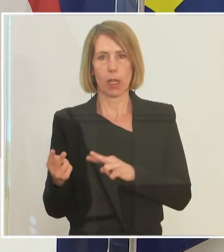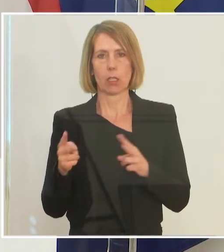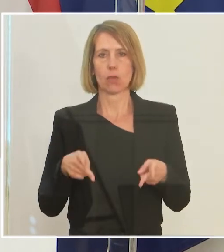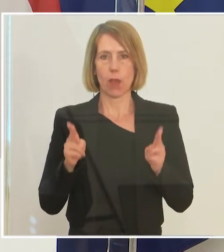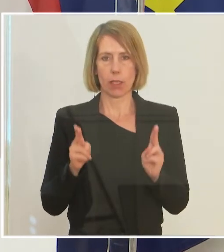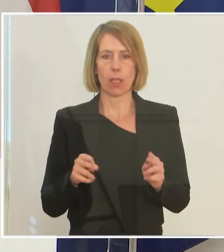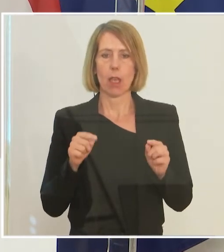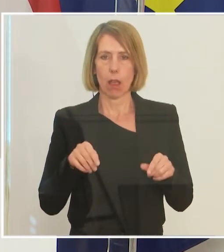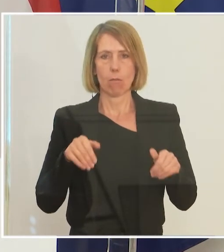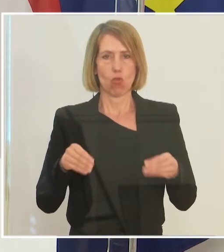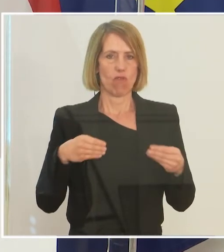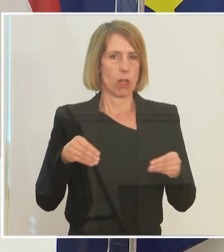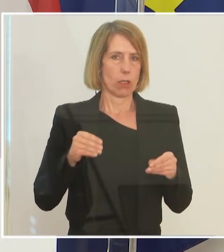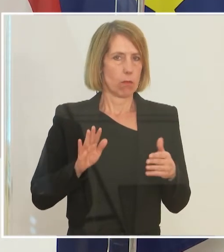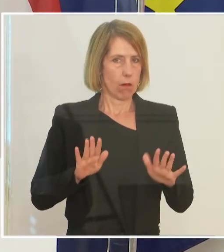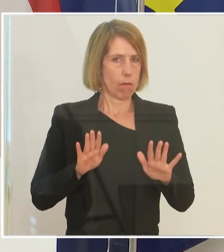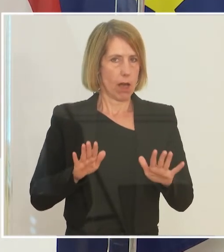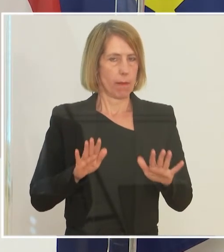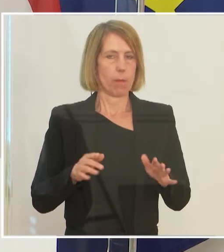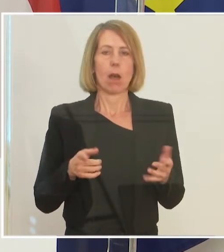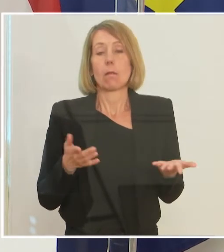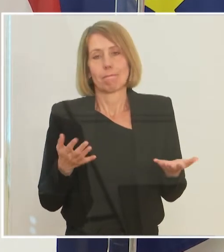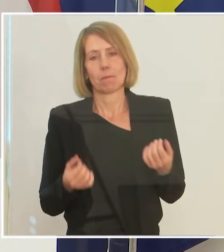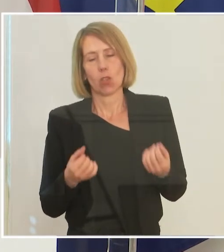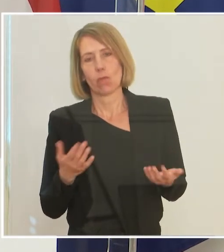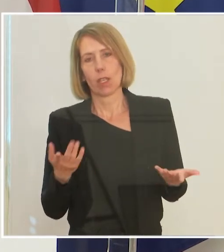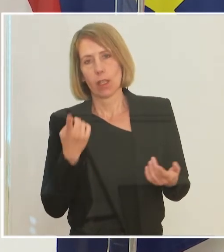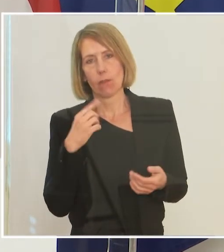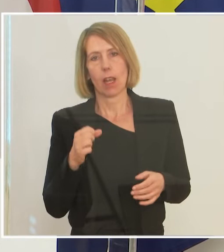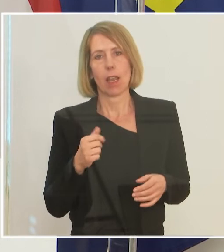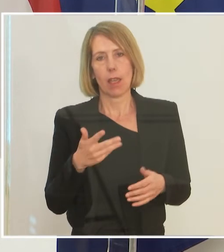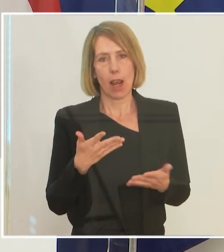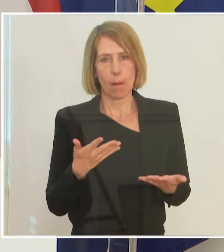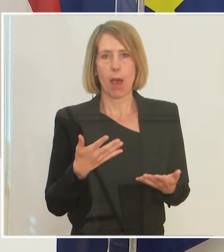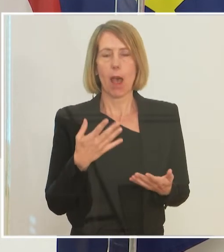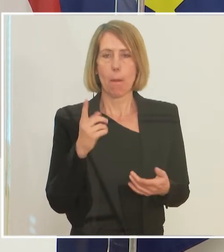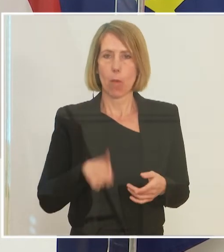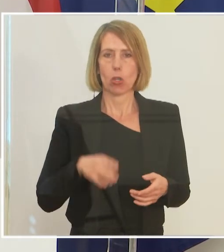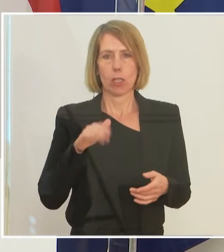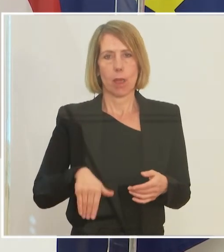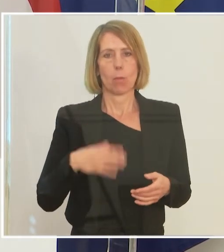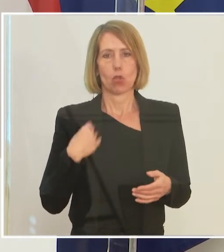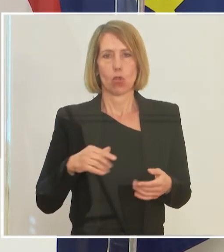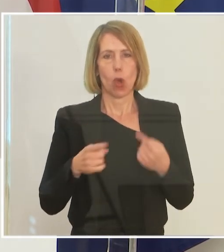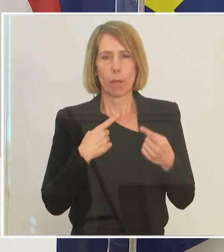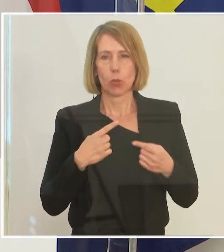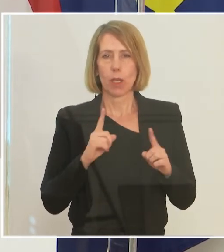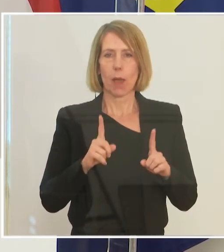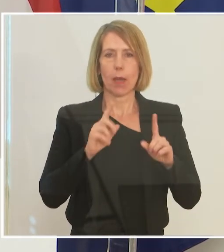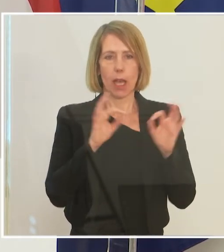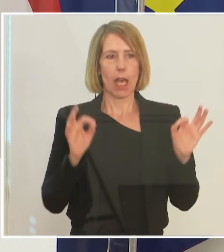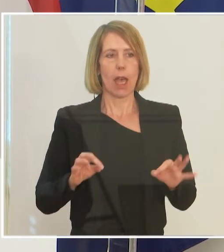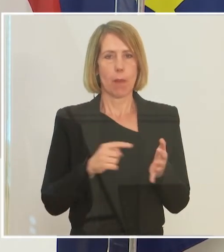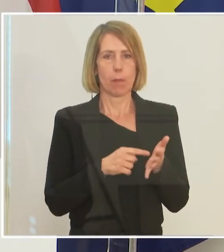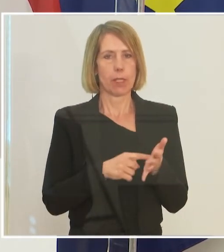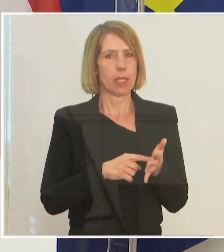flexibel zu bleiben. Das macht es etwas schwierig, weil wir alle paar Monate über die Dinge sprechen müssen. Aber es verändern sich auch die Rahmenbedingungen sehr rasch. Und